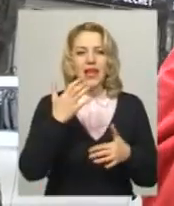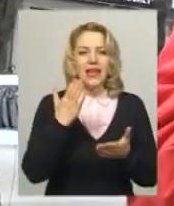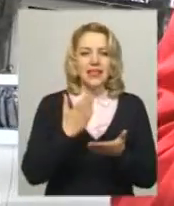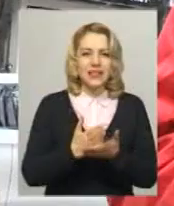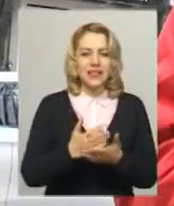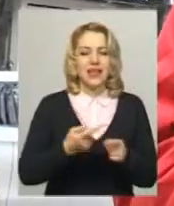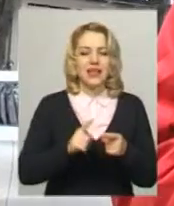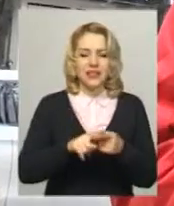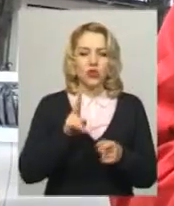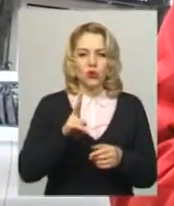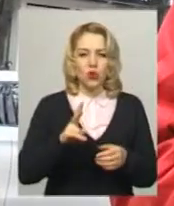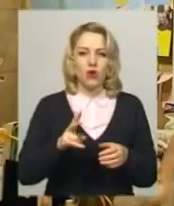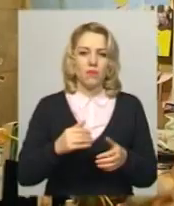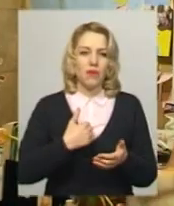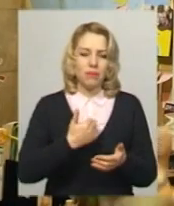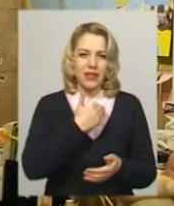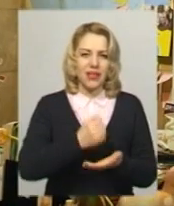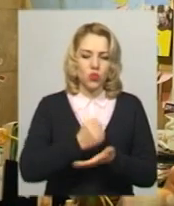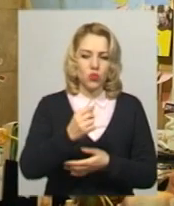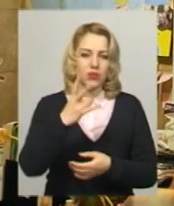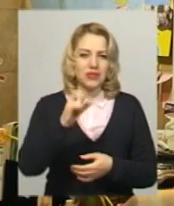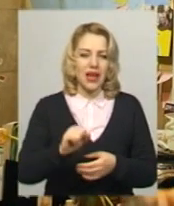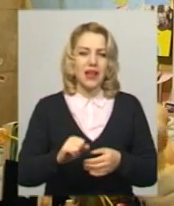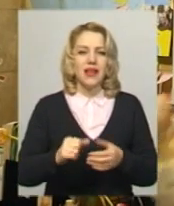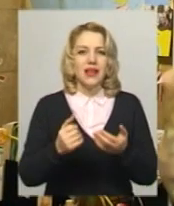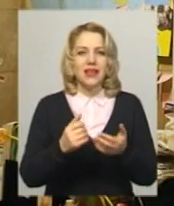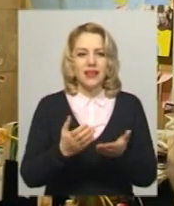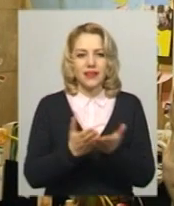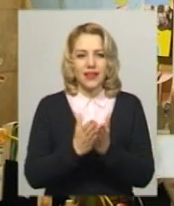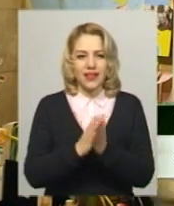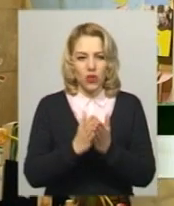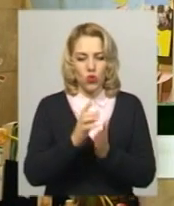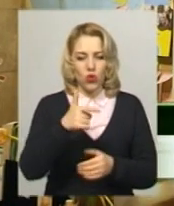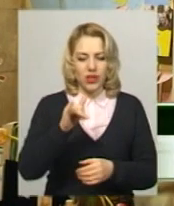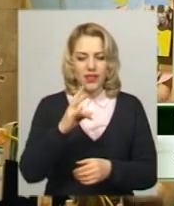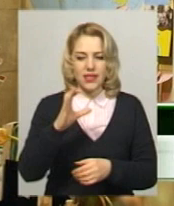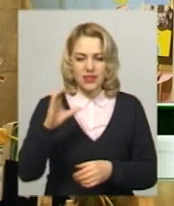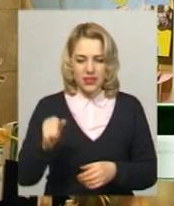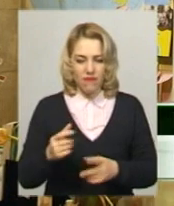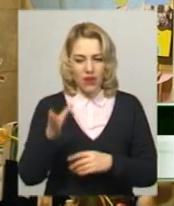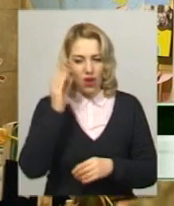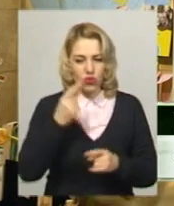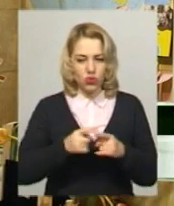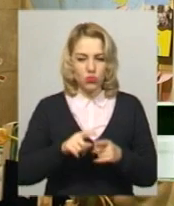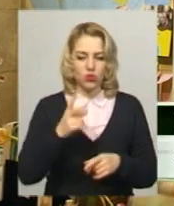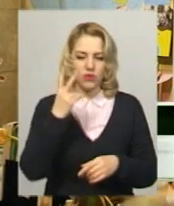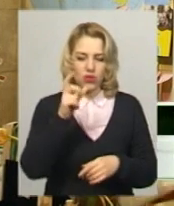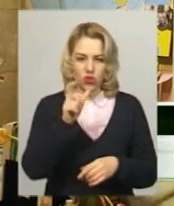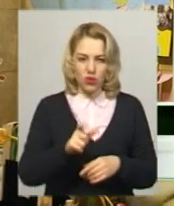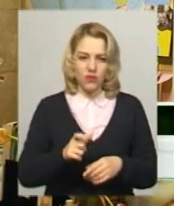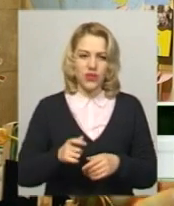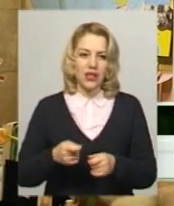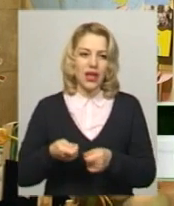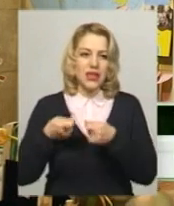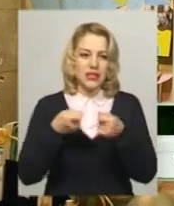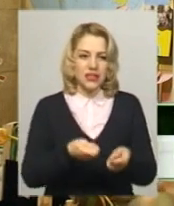претендують на книгу рекордів Гіннеса. Наприклад, в минулому році, враховуючи, що нас два чоловіка, з нами за рік з'їздило на різні екскурсії близько